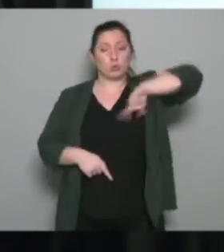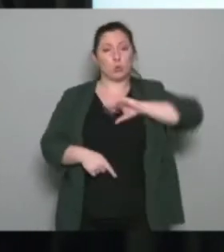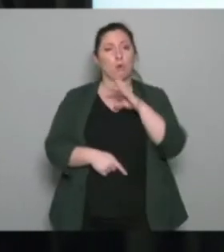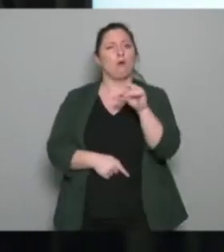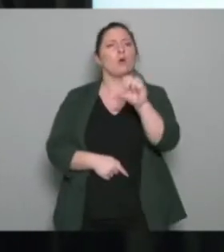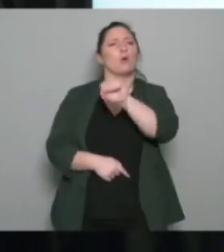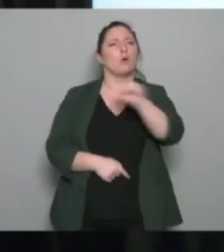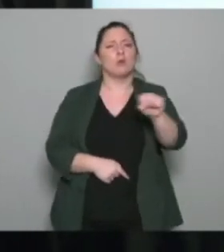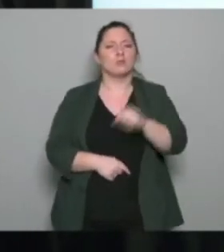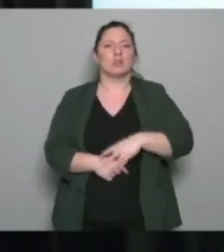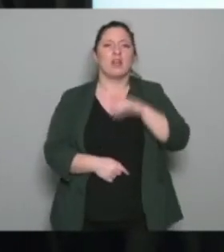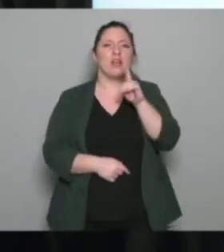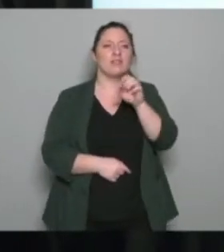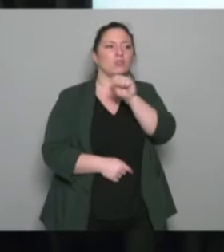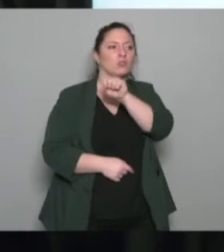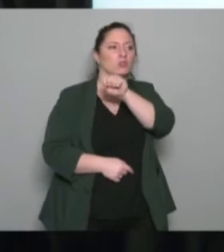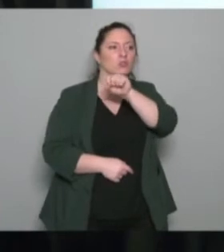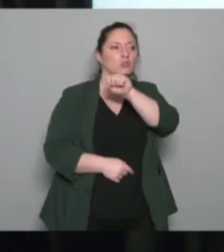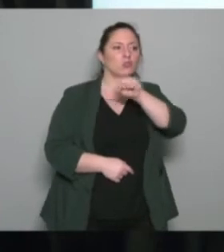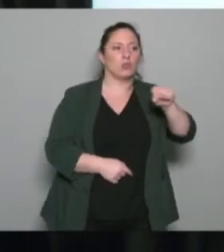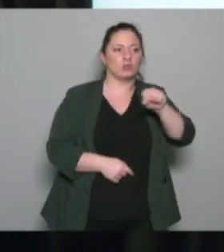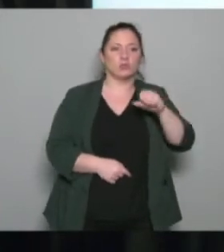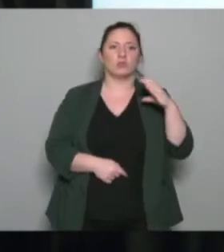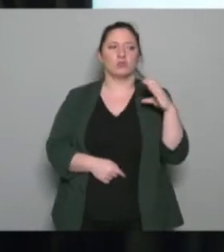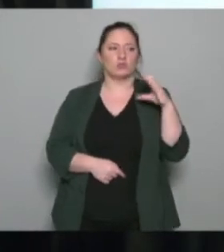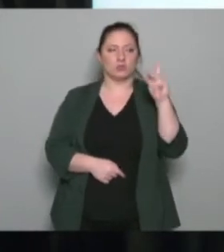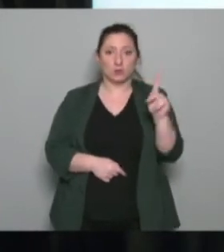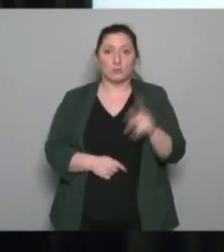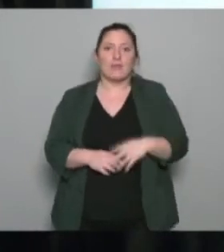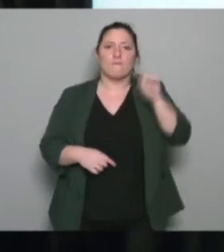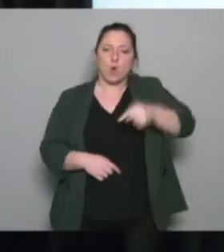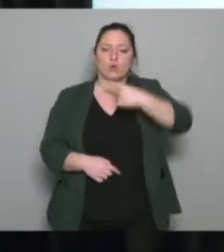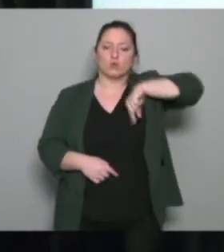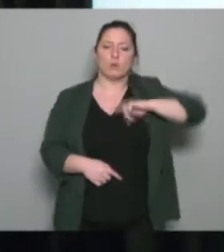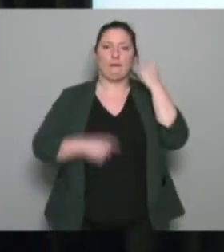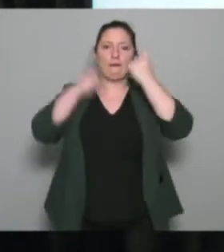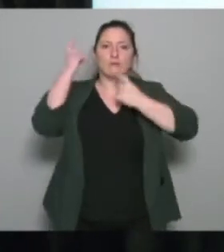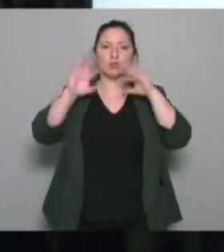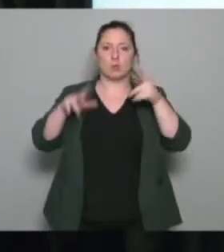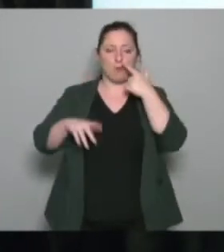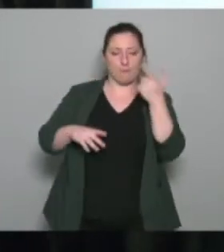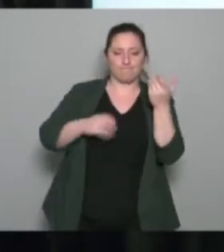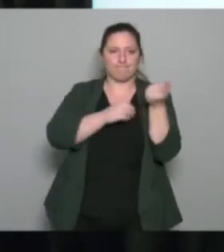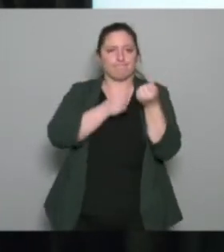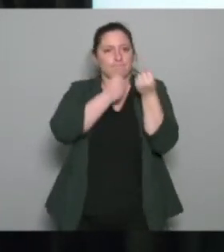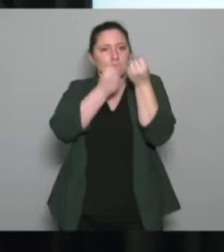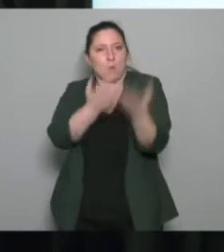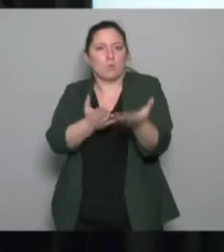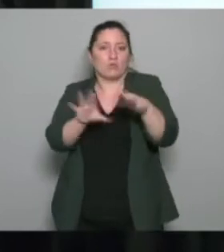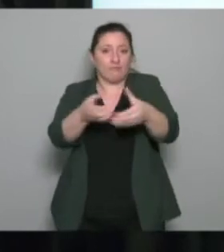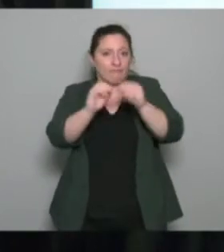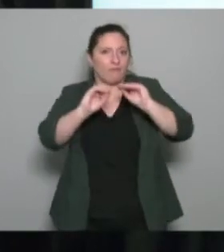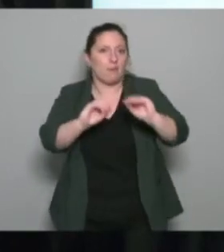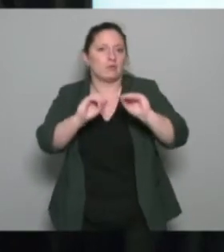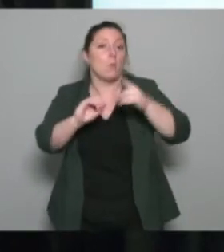cross au niveau du dos en lien avec toutes les disciplines sportives comment on peut mettre en place une formation à destination